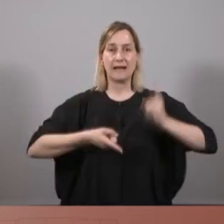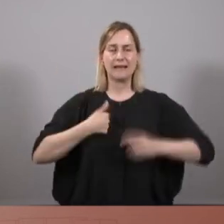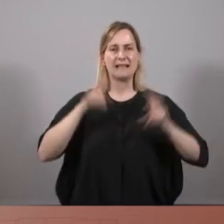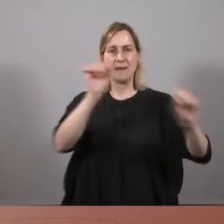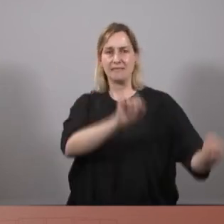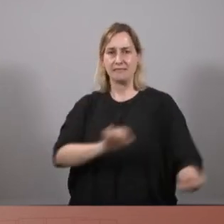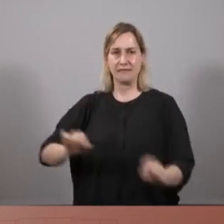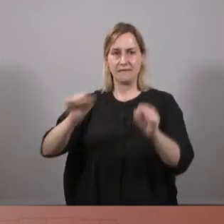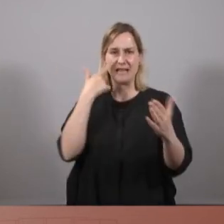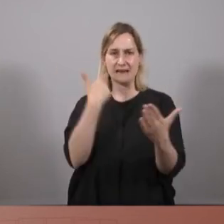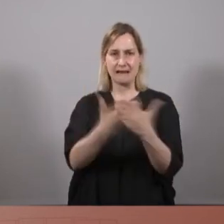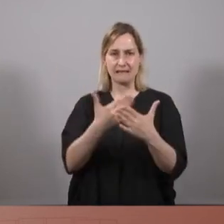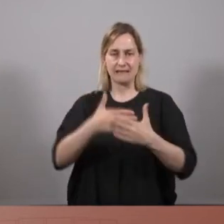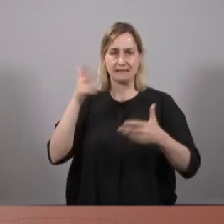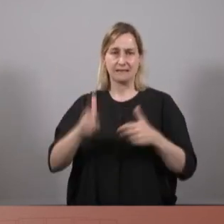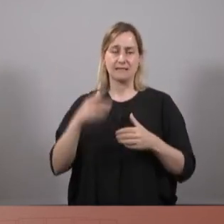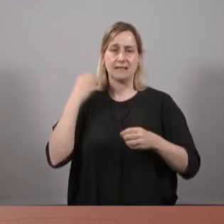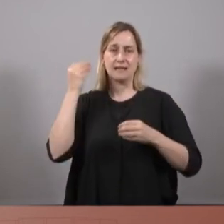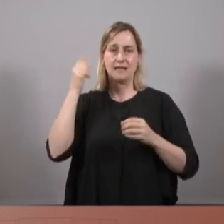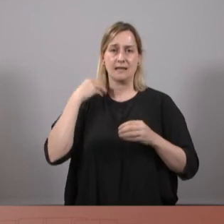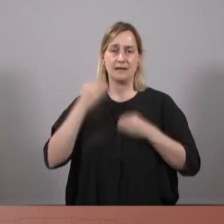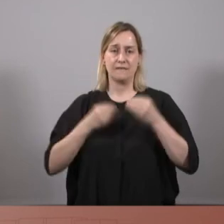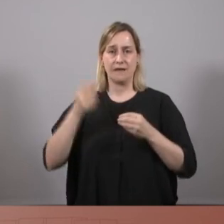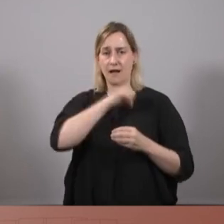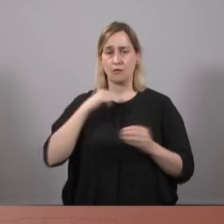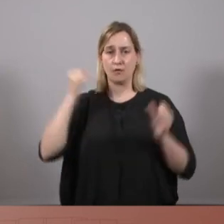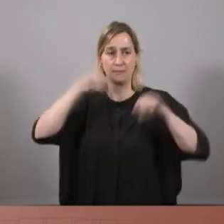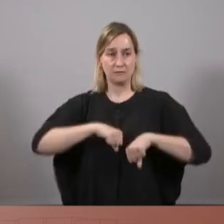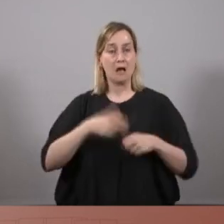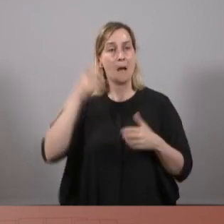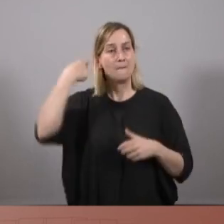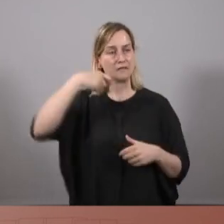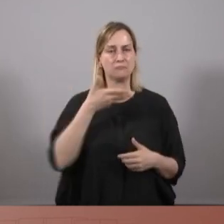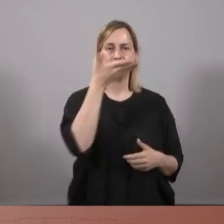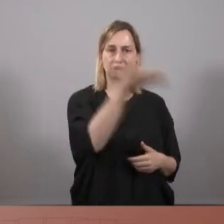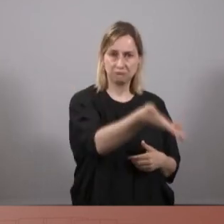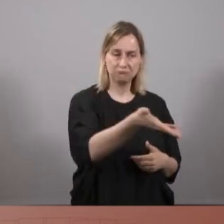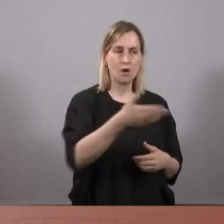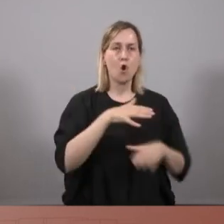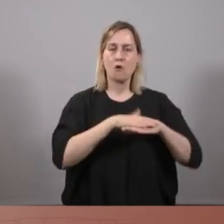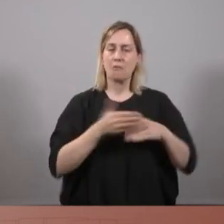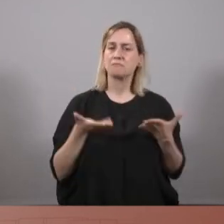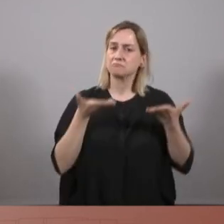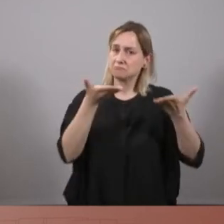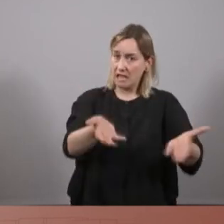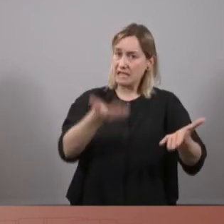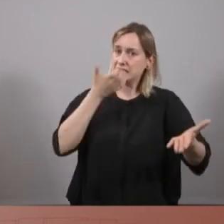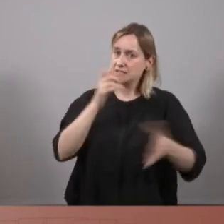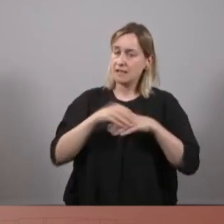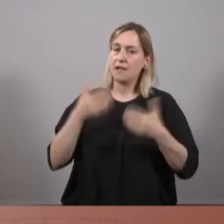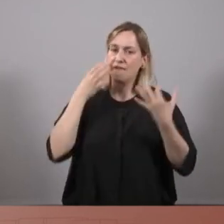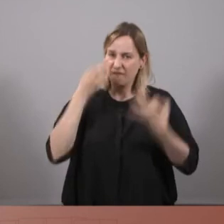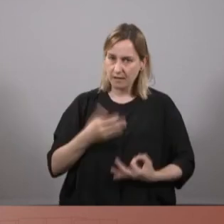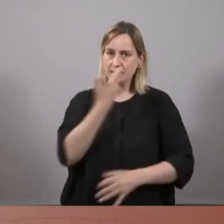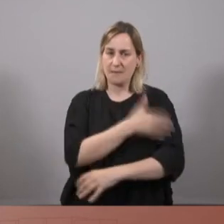i de l'exercici de l'autodeterminació. Mà estesa, li diem a vostè, president, i al seu govern, si efectivament es posen al servei